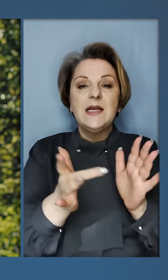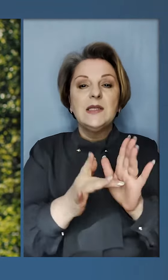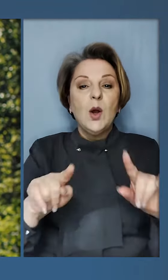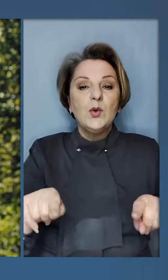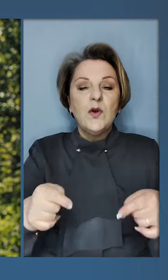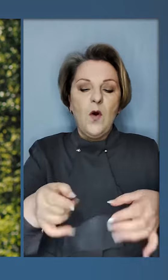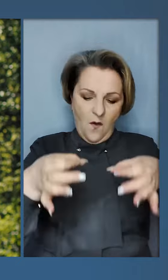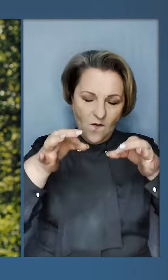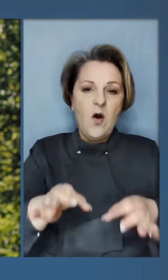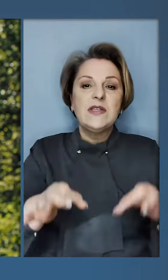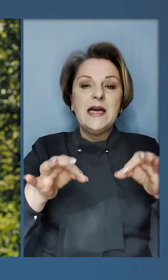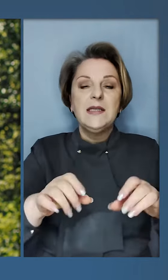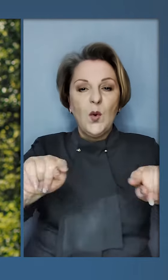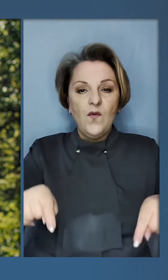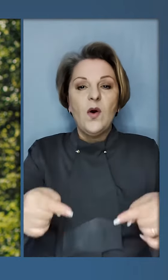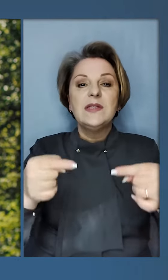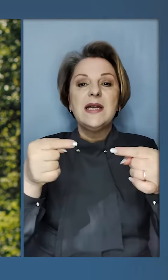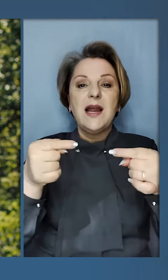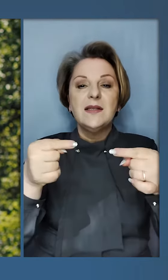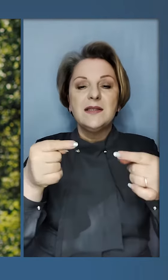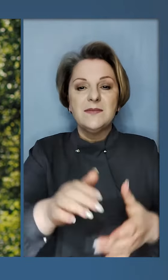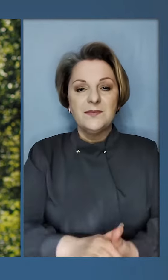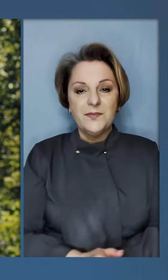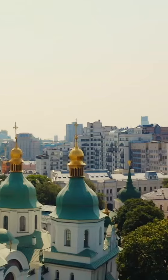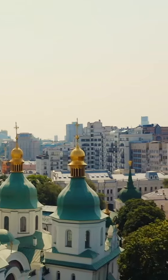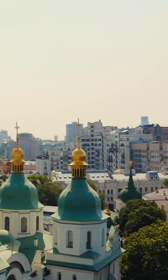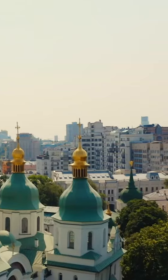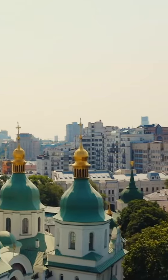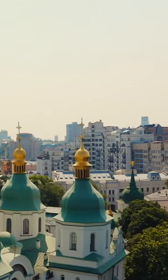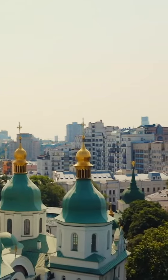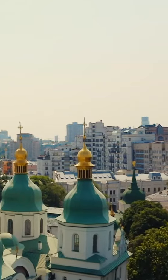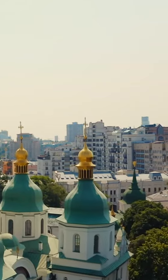українці, Христос воскрес, воістину воскрес!